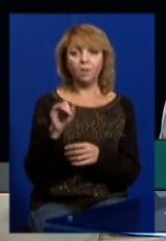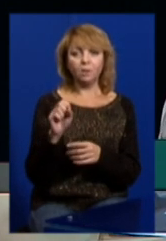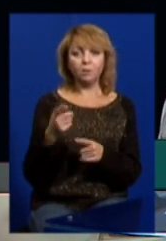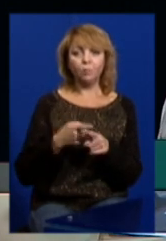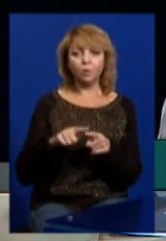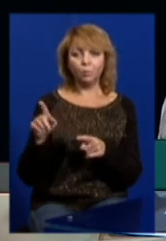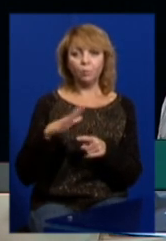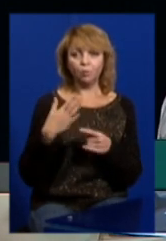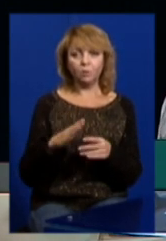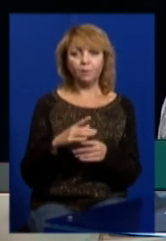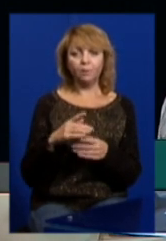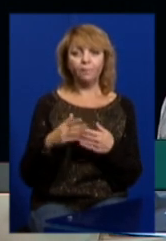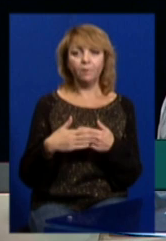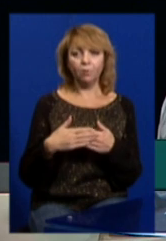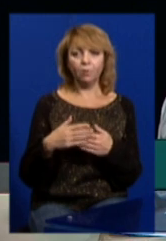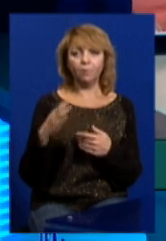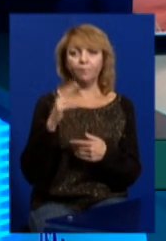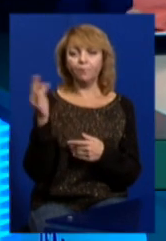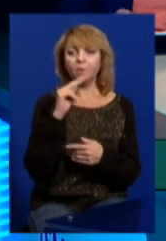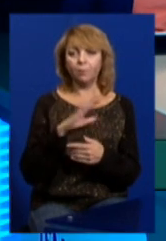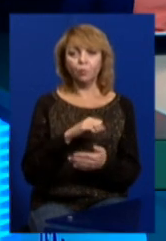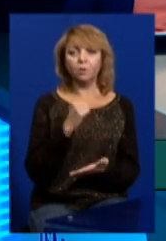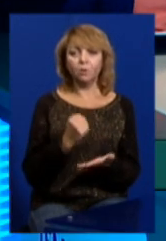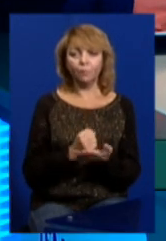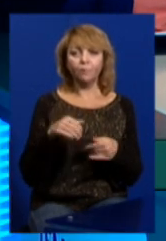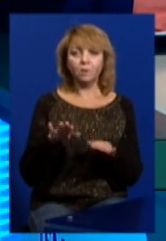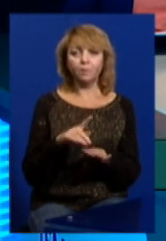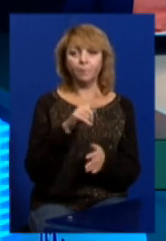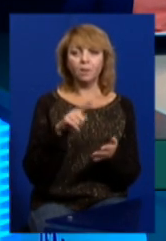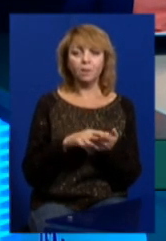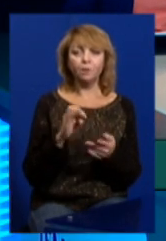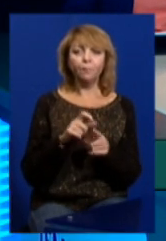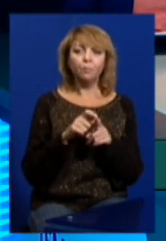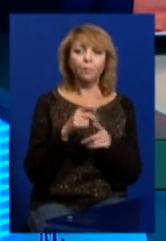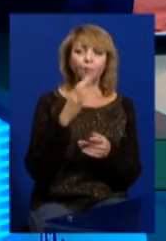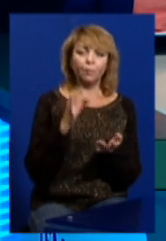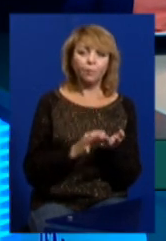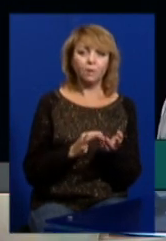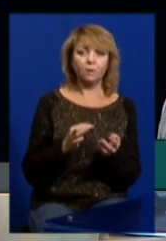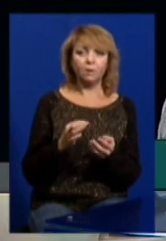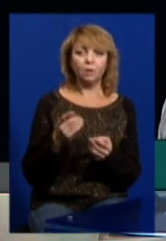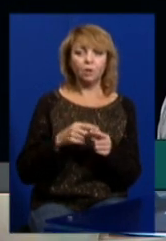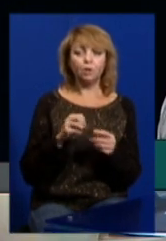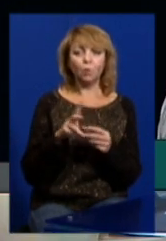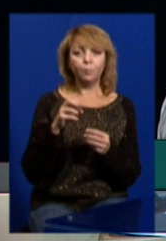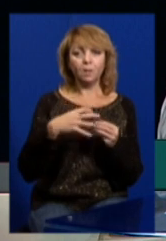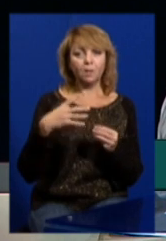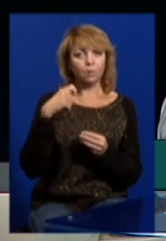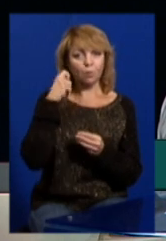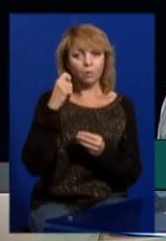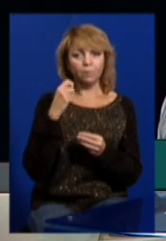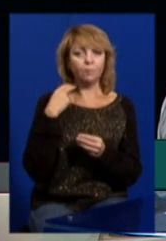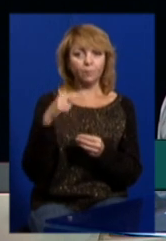був вирок, його вина встановлена. Вирішувалося питання, чи відповідає той строк 15 років